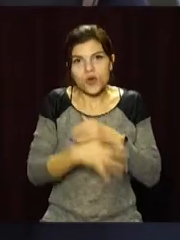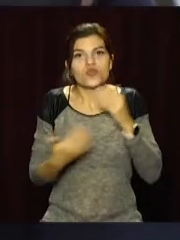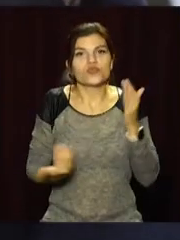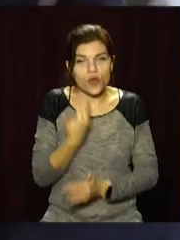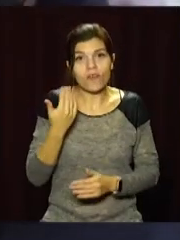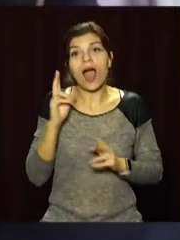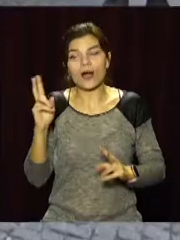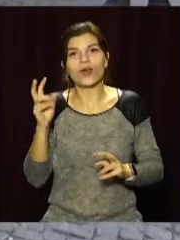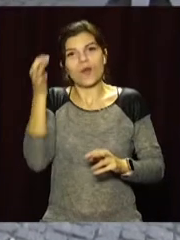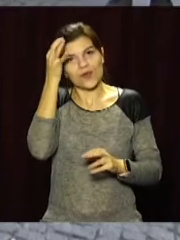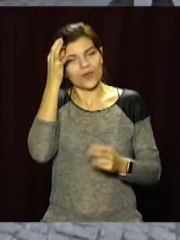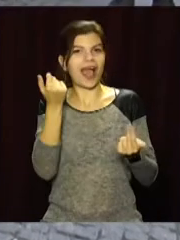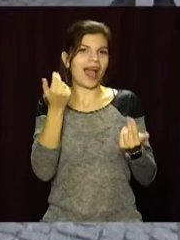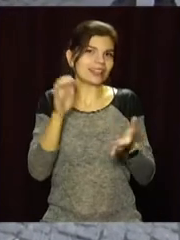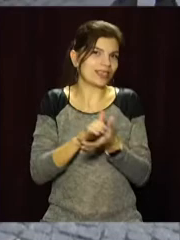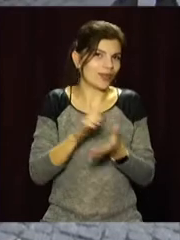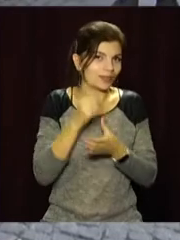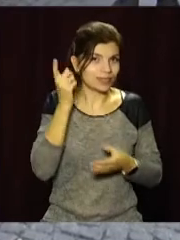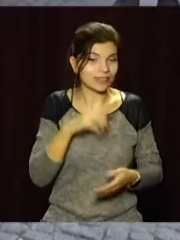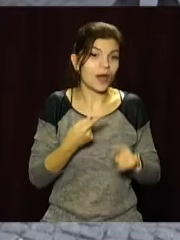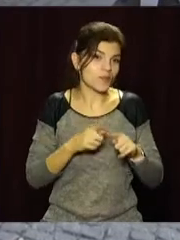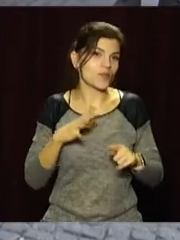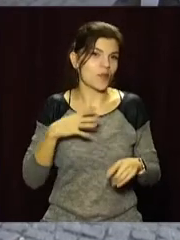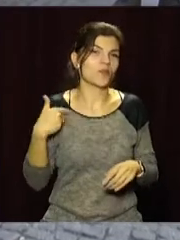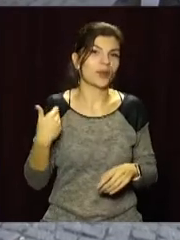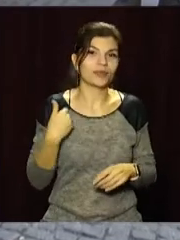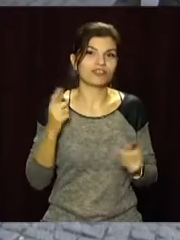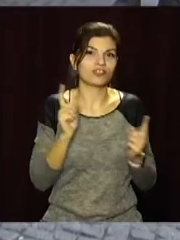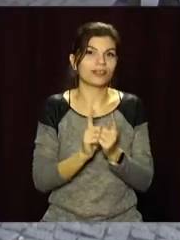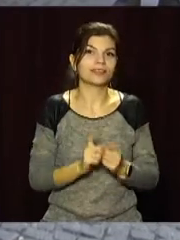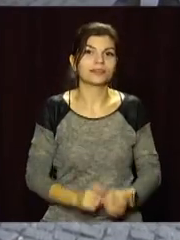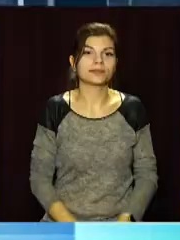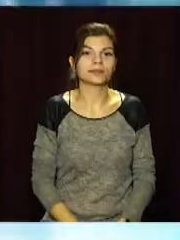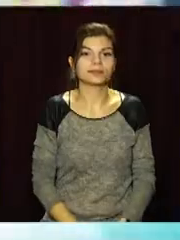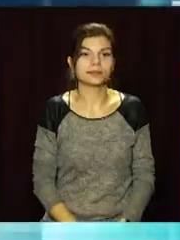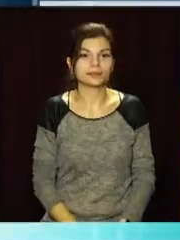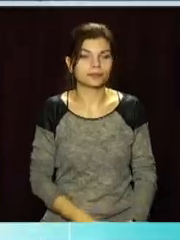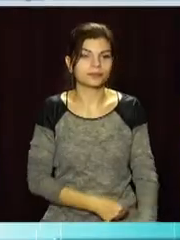вивченні української. Юлія Демченко, Сергій Язовських, Опен-Юз, телеканал «Відкритий».